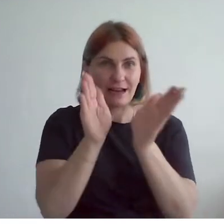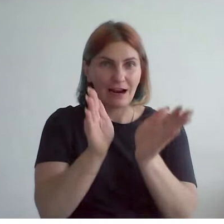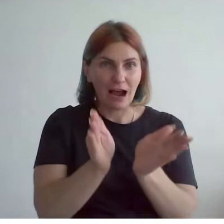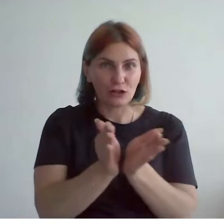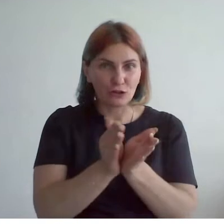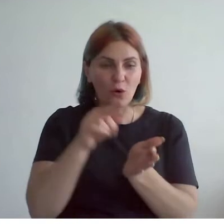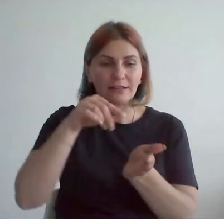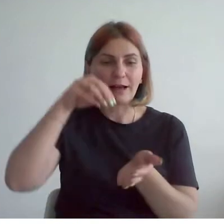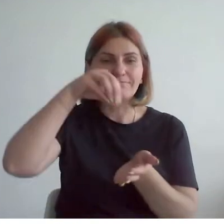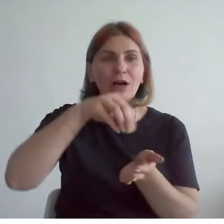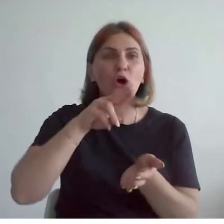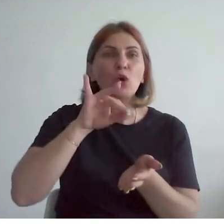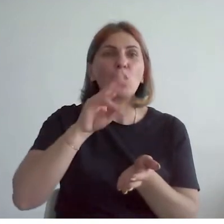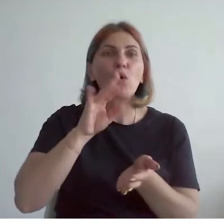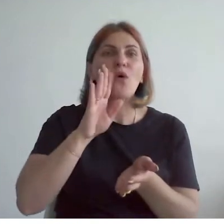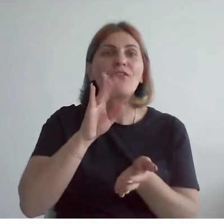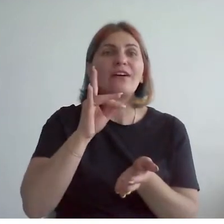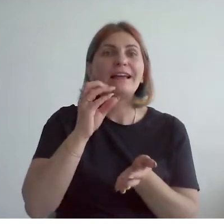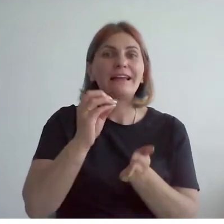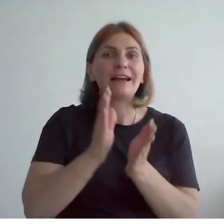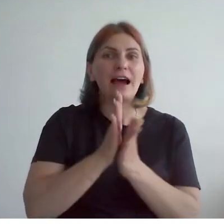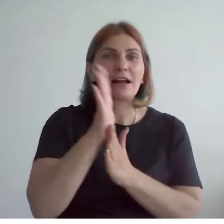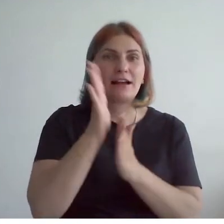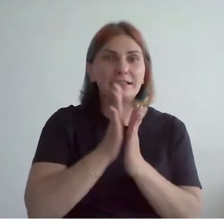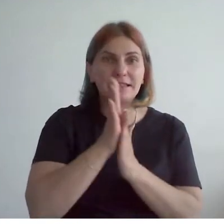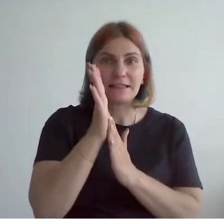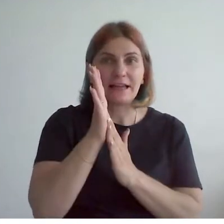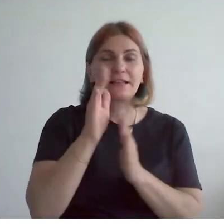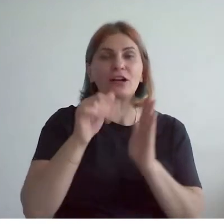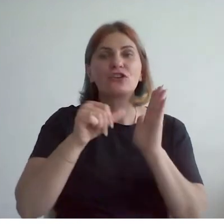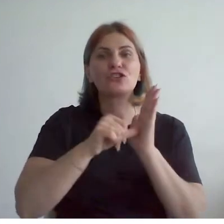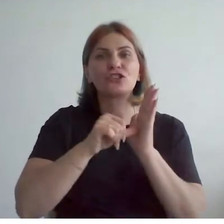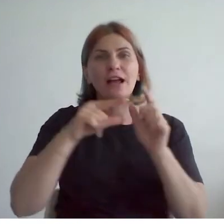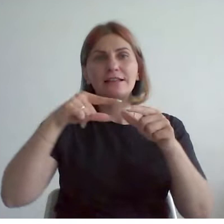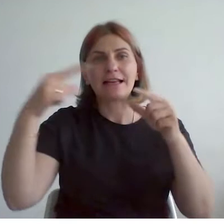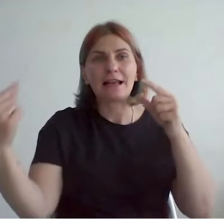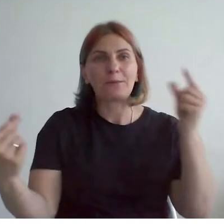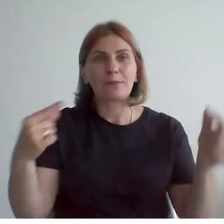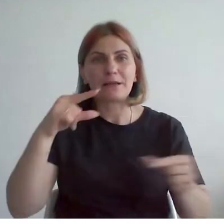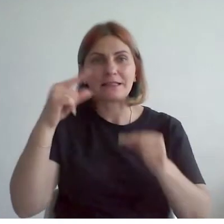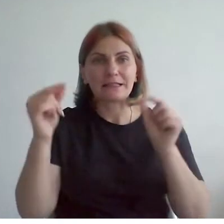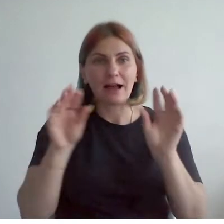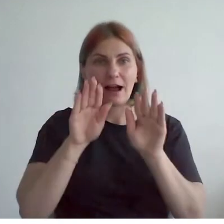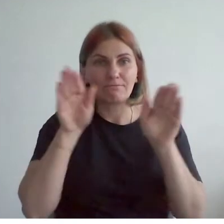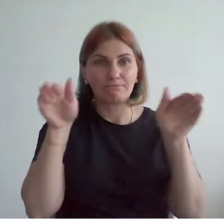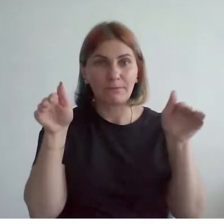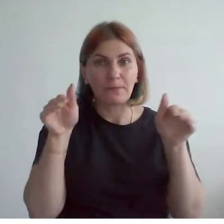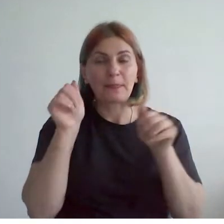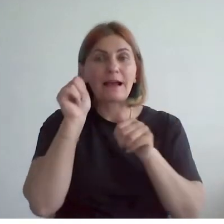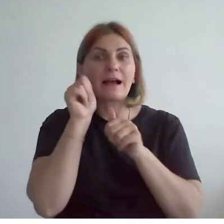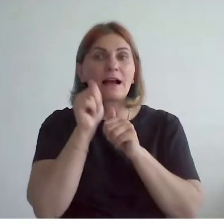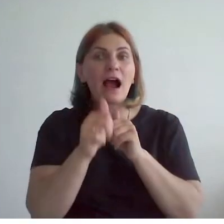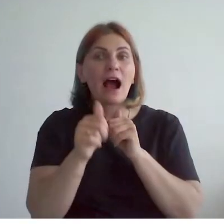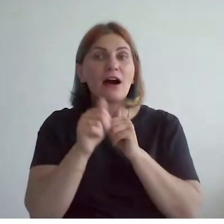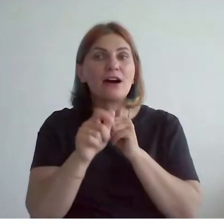луковичными растениями, с шестью отогнутыми лепестками, каждая с